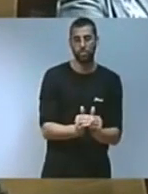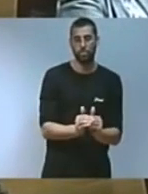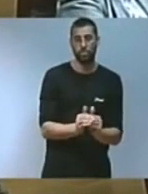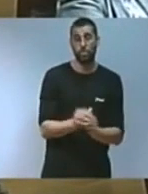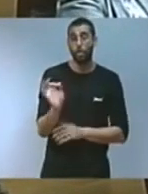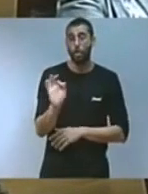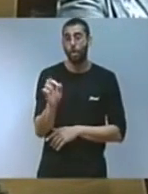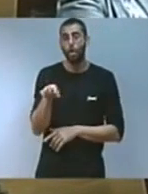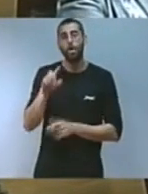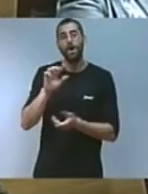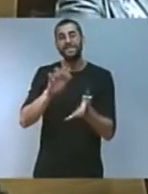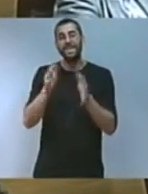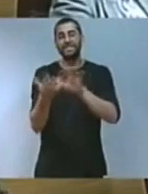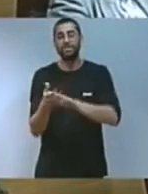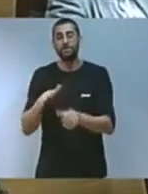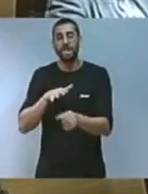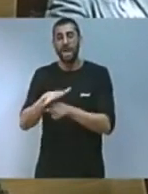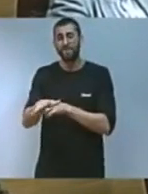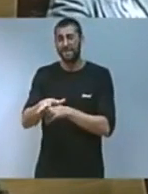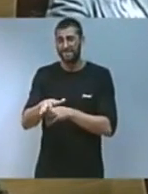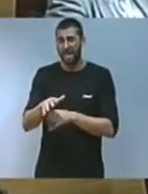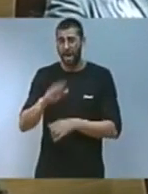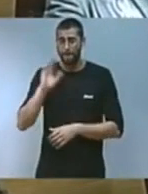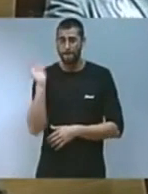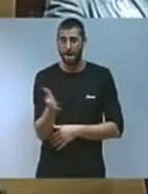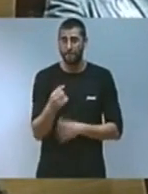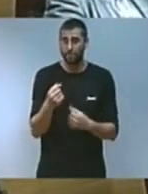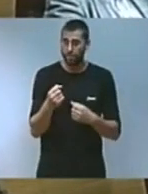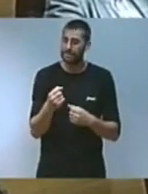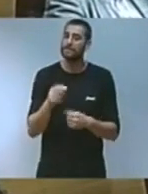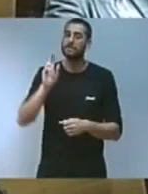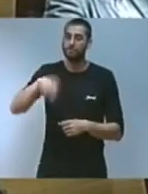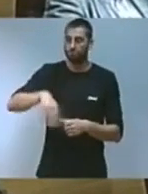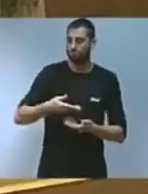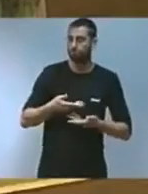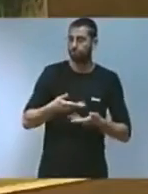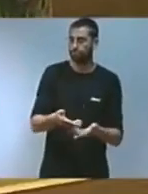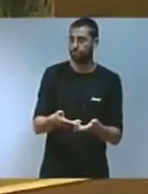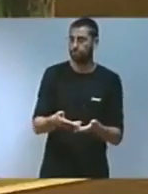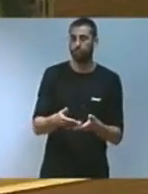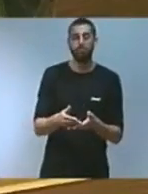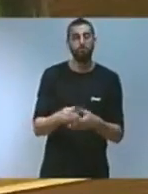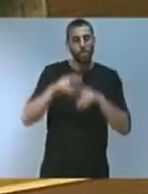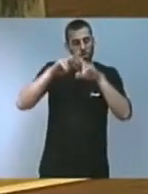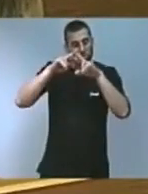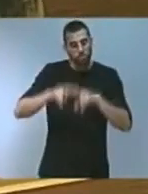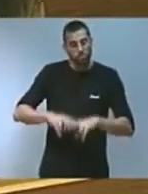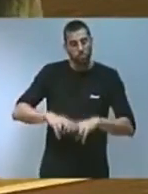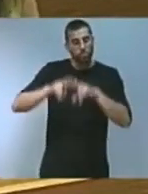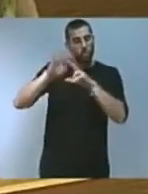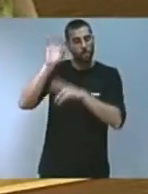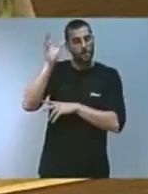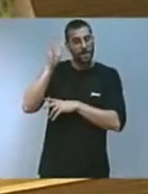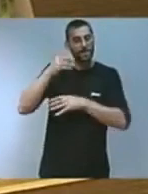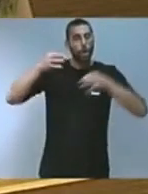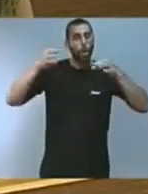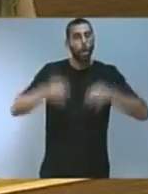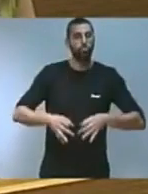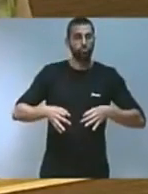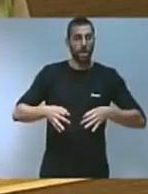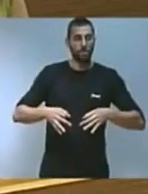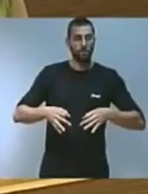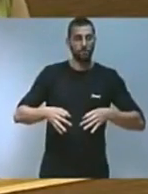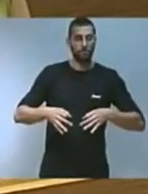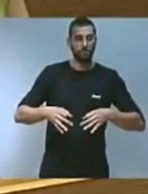pot afectar en major grau. treballarem també en el disseny d'una fiscalitat climàtica justa amb els principis de l